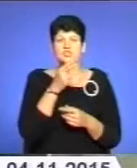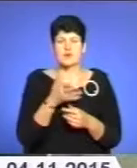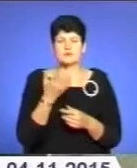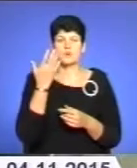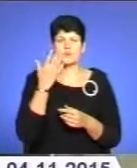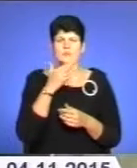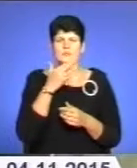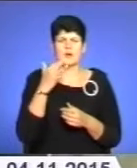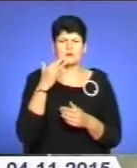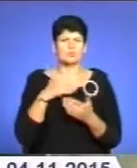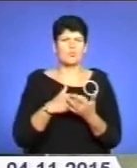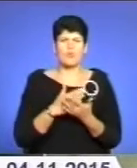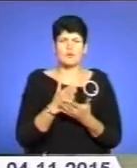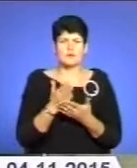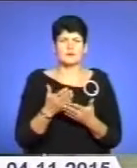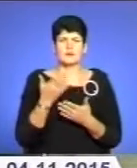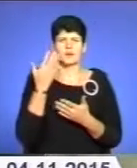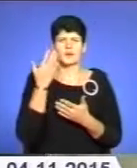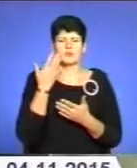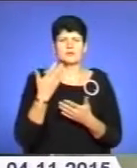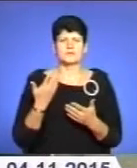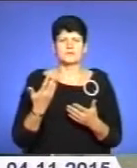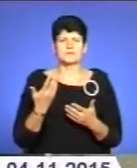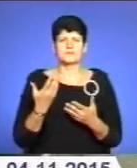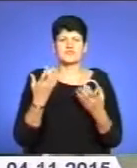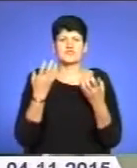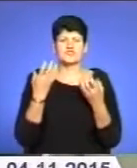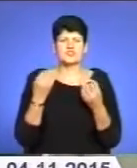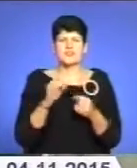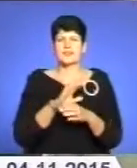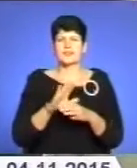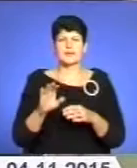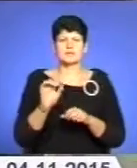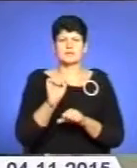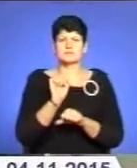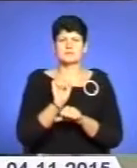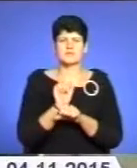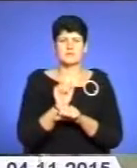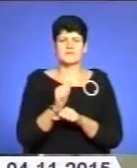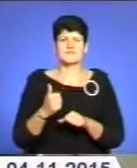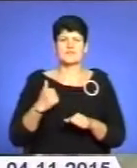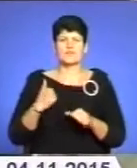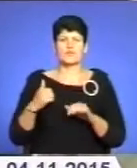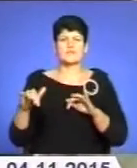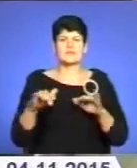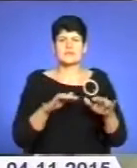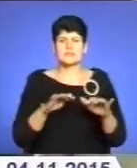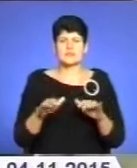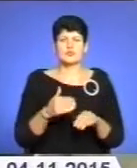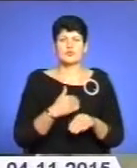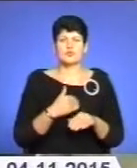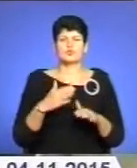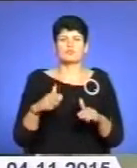забагато політики, коли ще не спинились військові дії. Хочемо